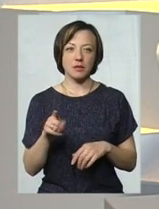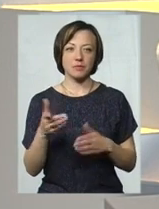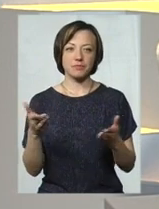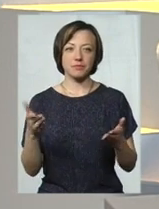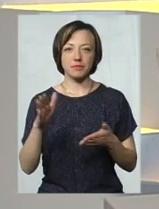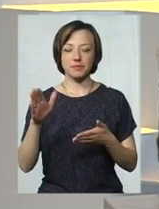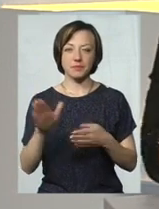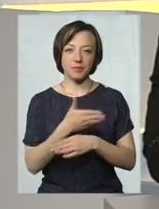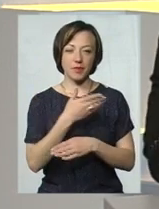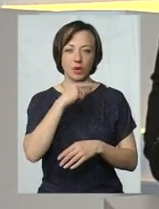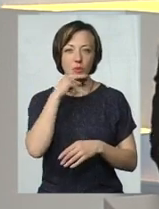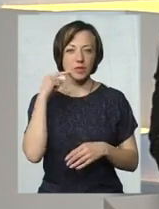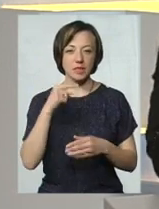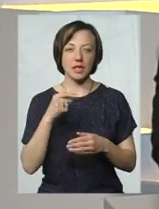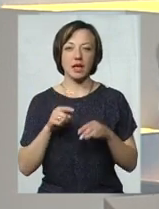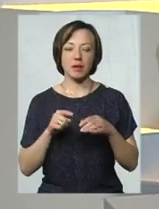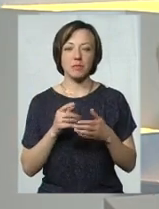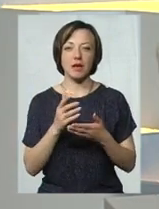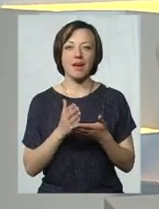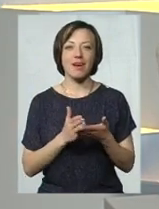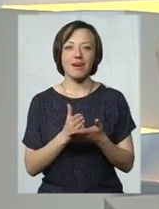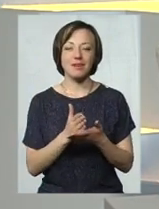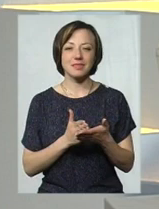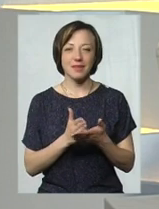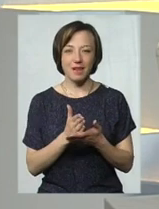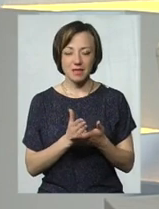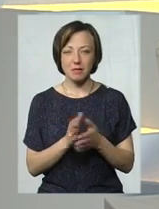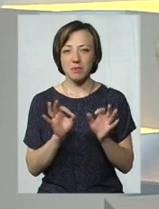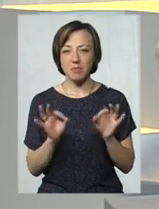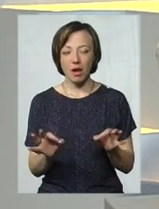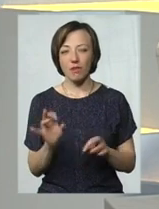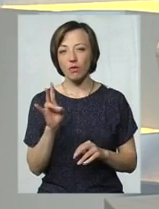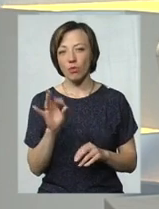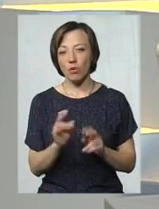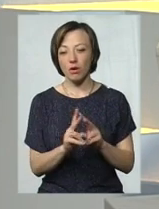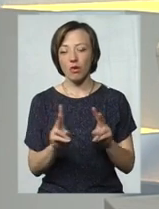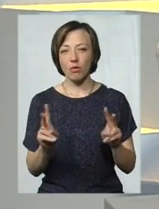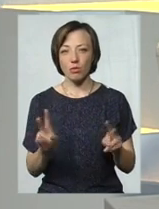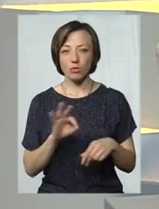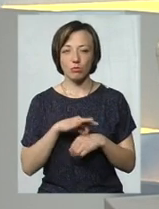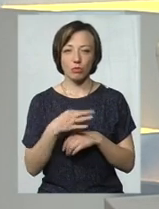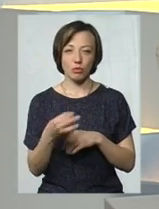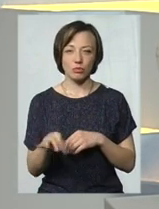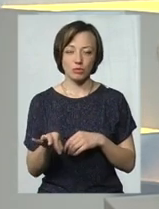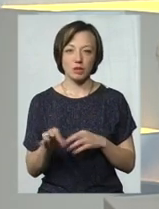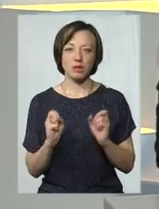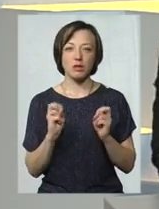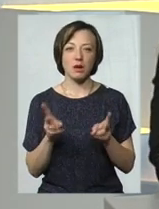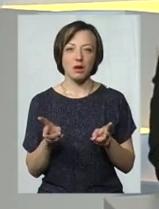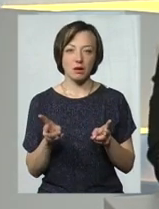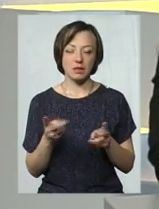ресурсами – процес правильний, але для когось він досить болючий. Як